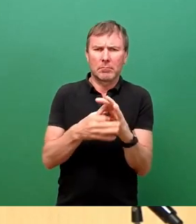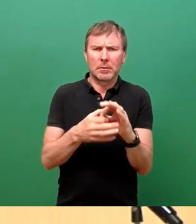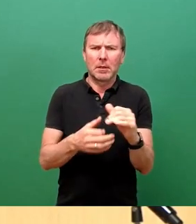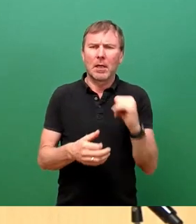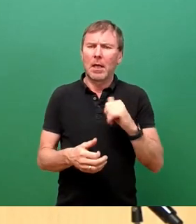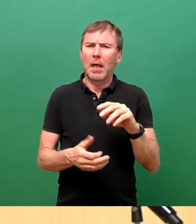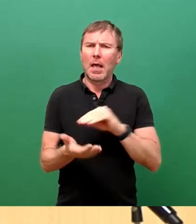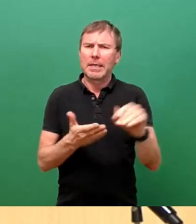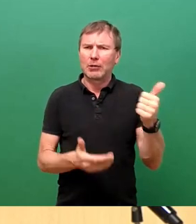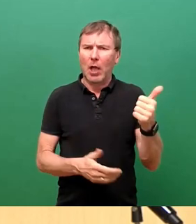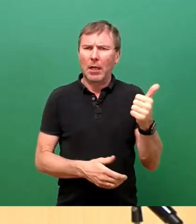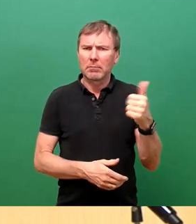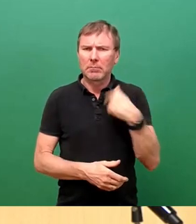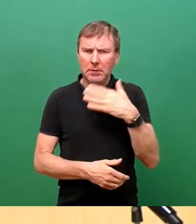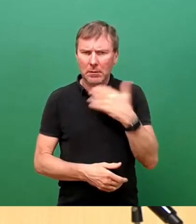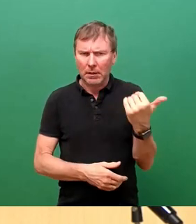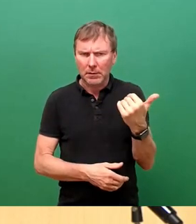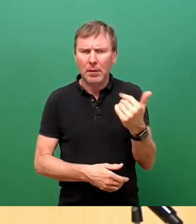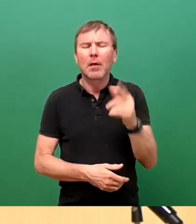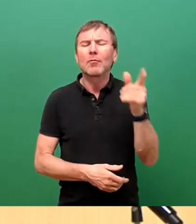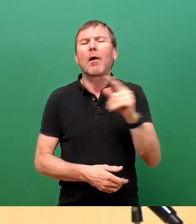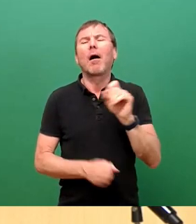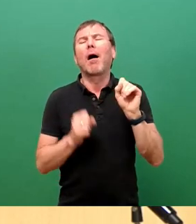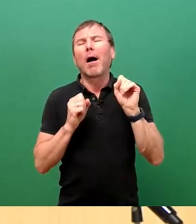gesagt hat, er hat halt nur die falschen Rückschlüsse gezogen.